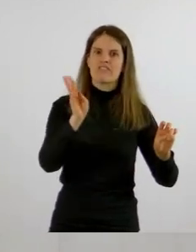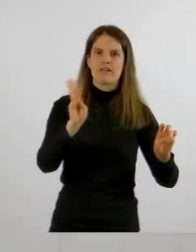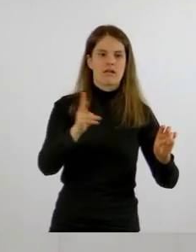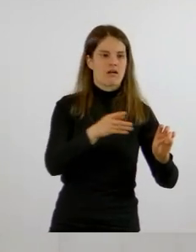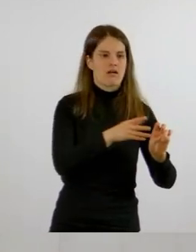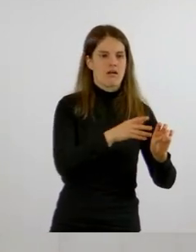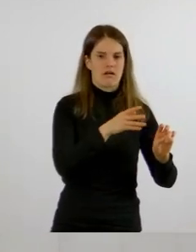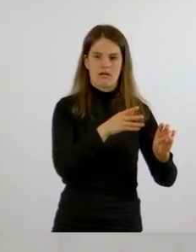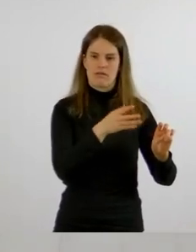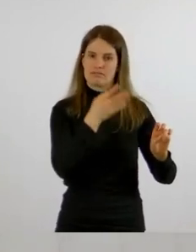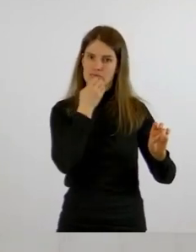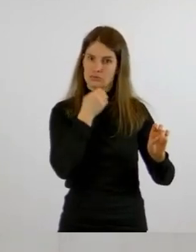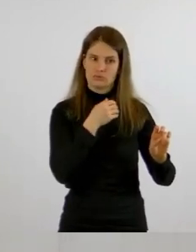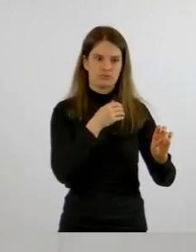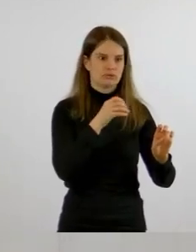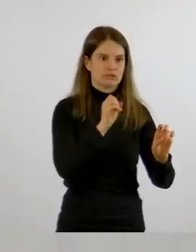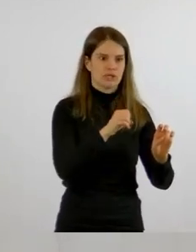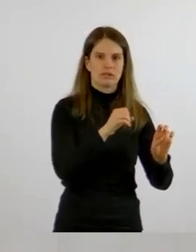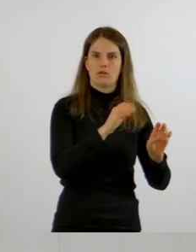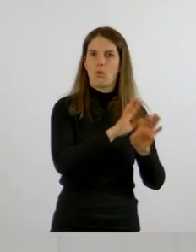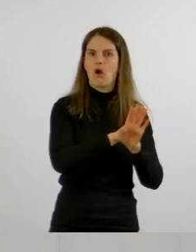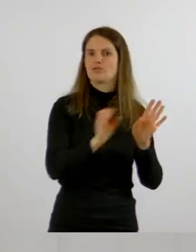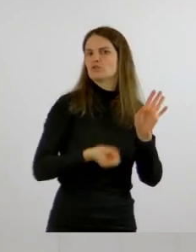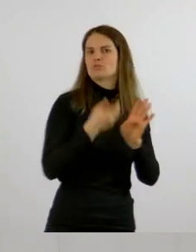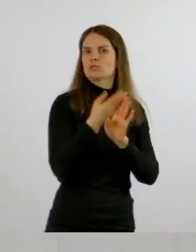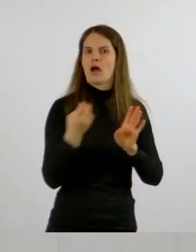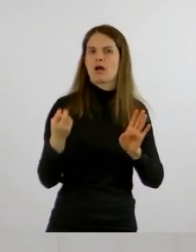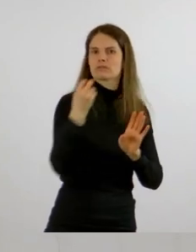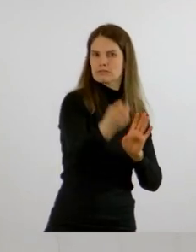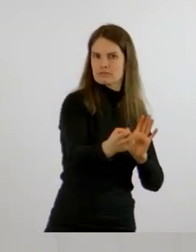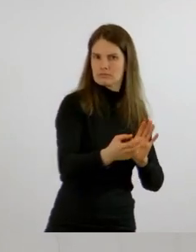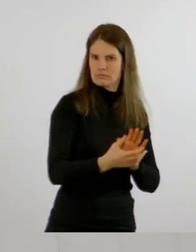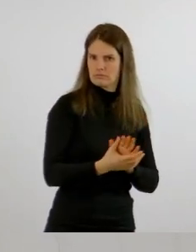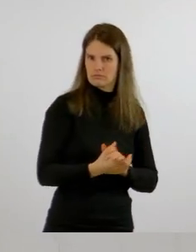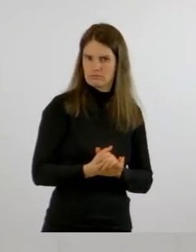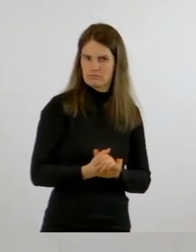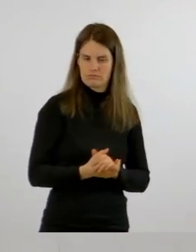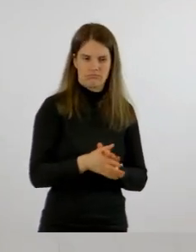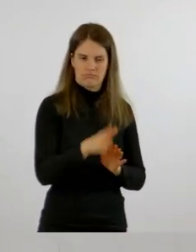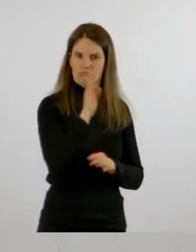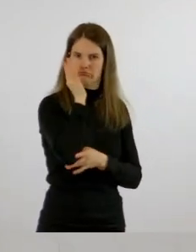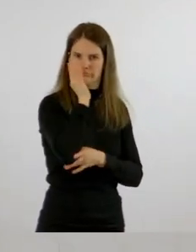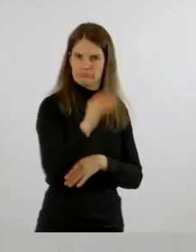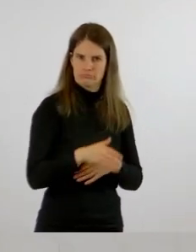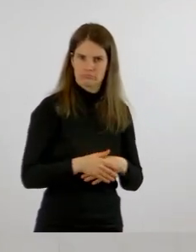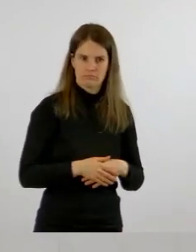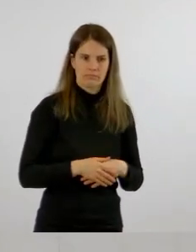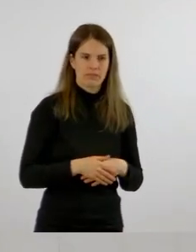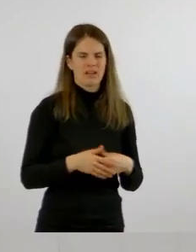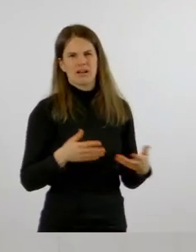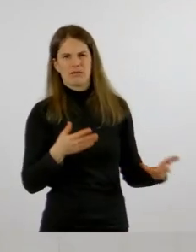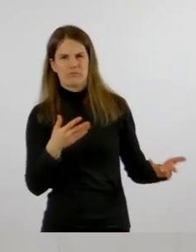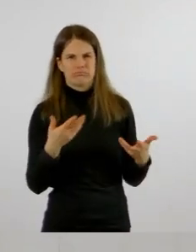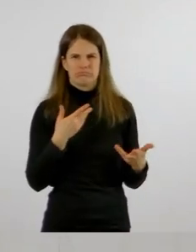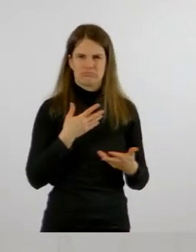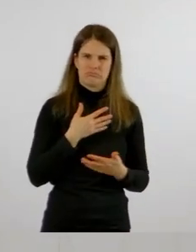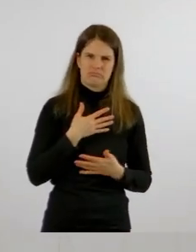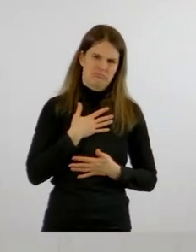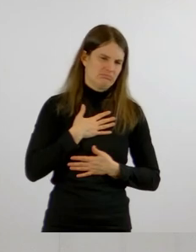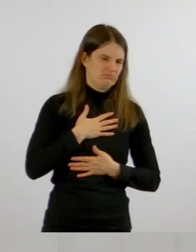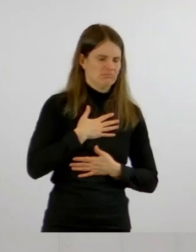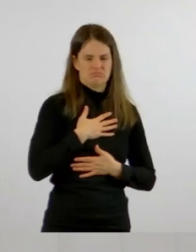unerwartet dort zum Sprechen zu bringen. Das halte ich für sehr